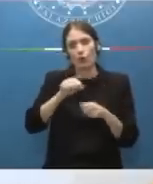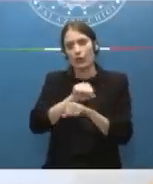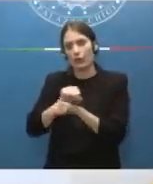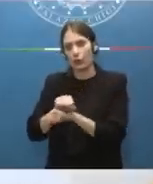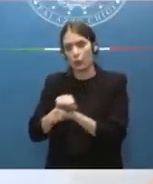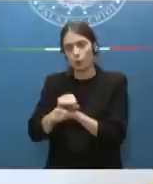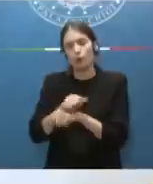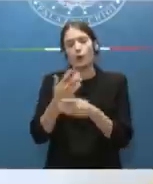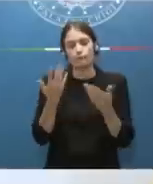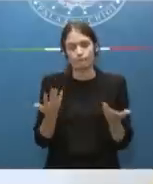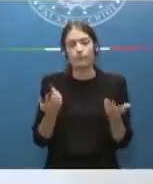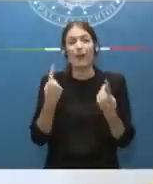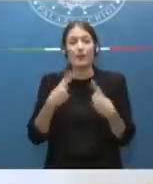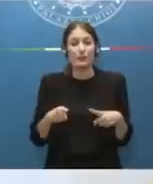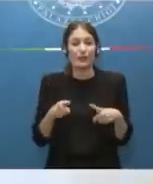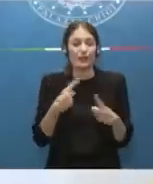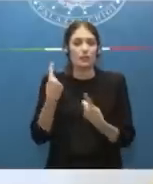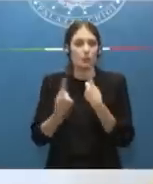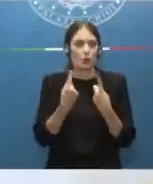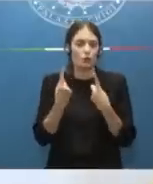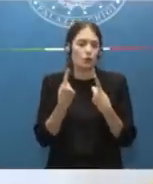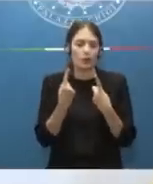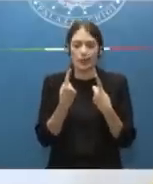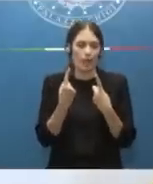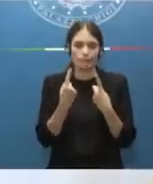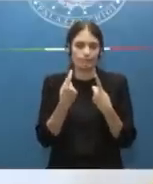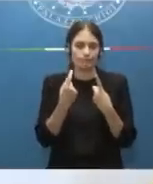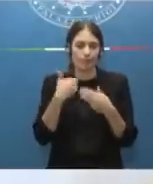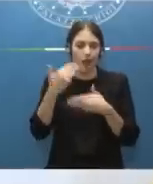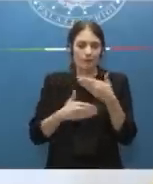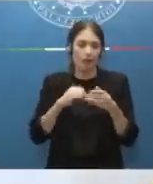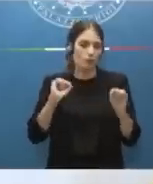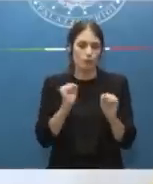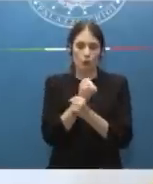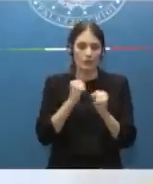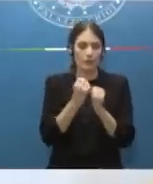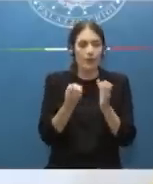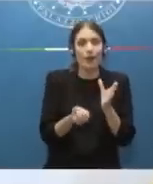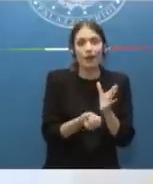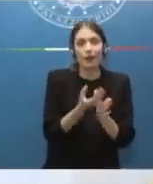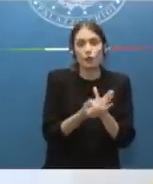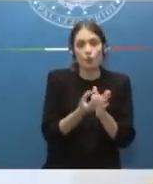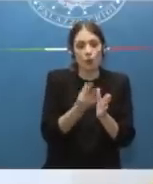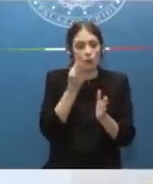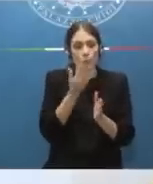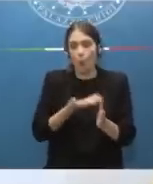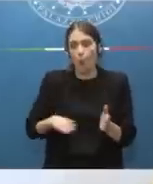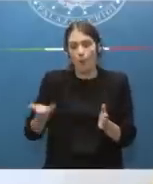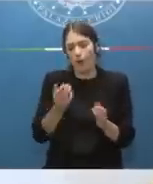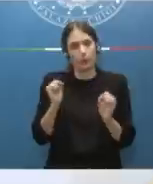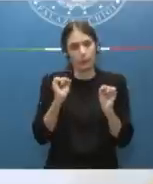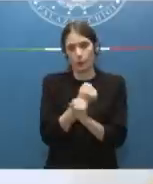è, appunto, ancora una volta incompatibile con le risorse materiali e umane che abbiamo.